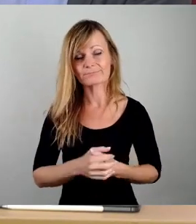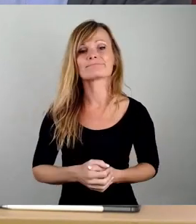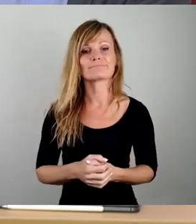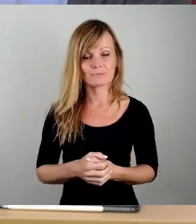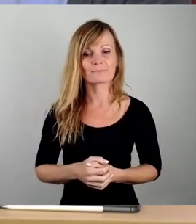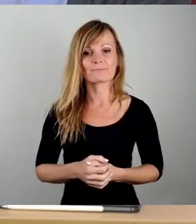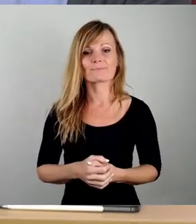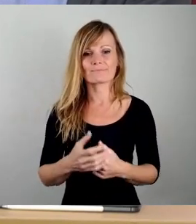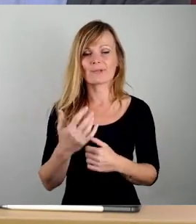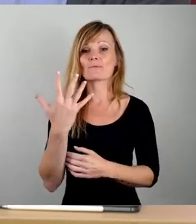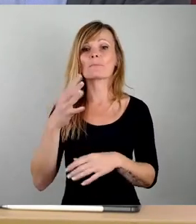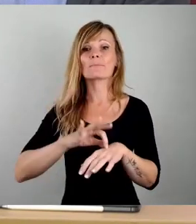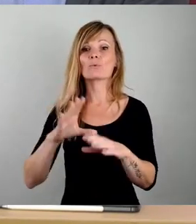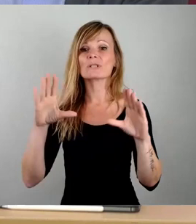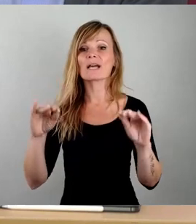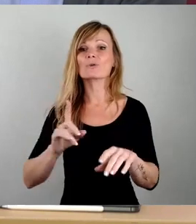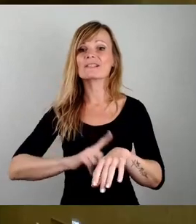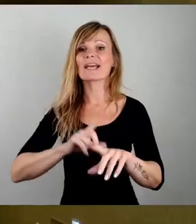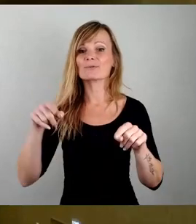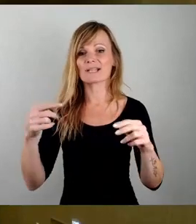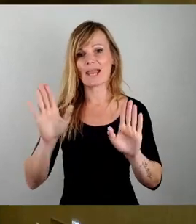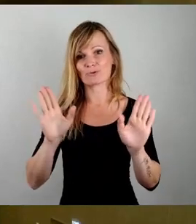in die fünf Minuten Auszeit und dann kommen wir zur Abstimmung.